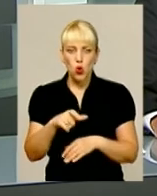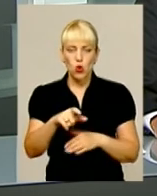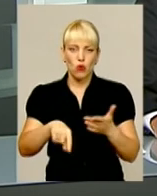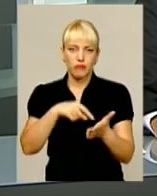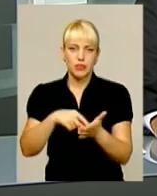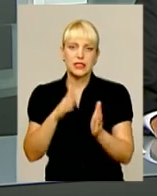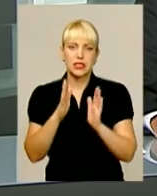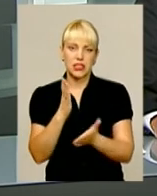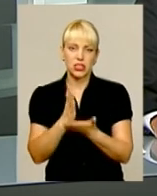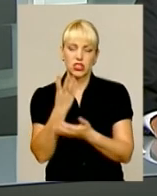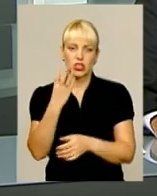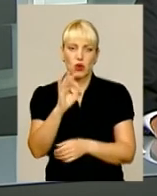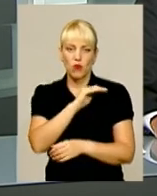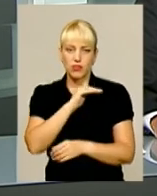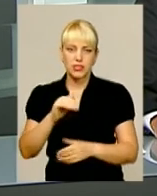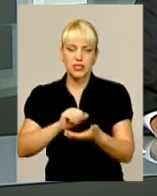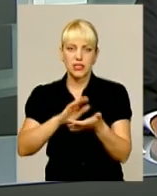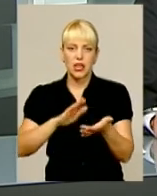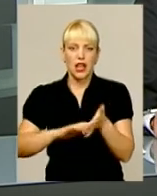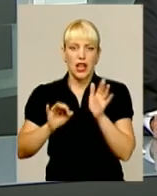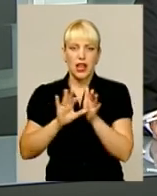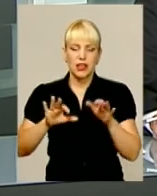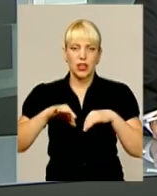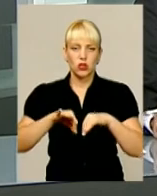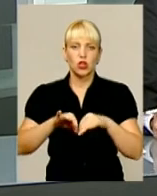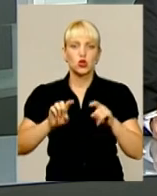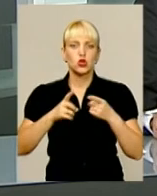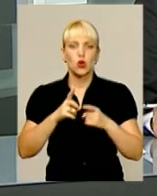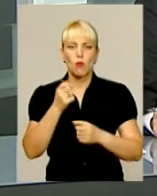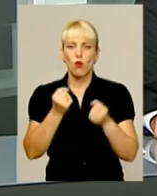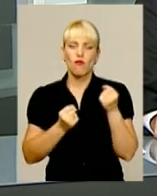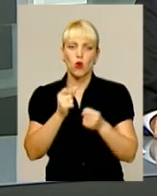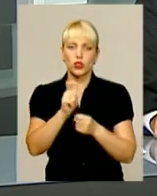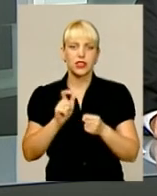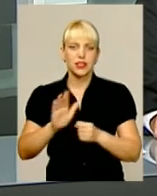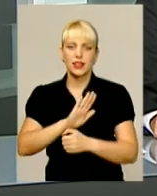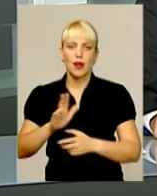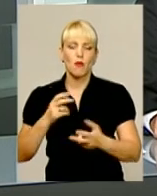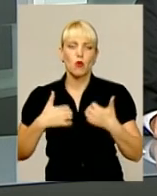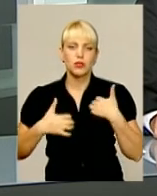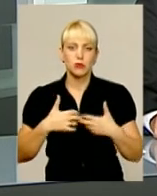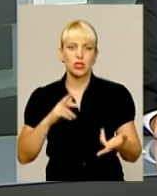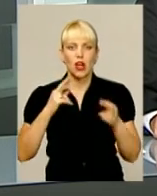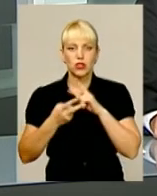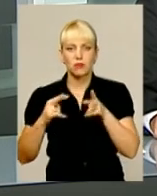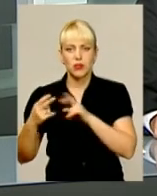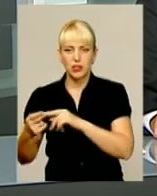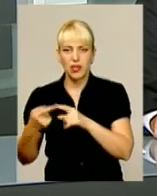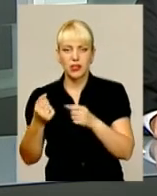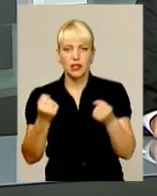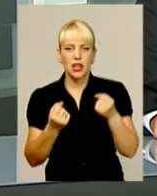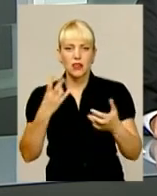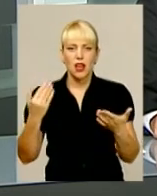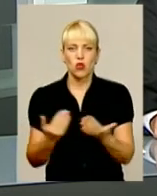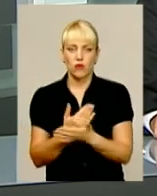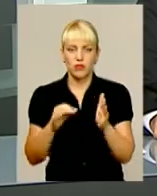лише чотири офіційно зареєстрованих електрокари. Чому водії не поспішають міняти традиційний транспорт на новітній, дізнавалась